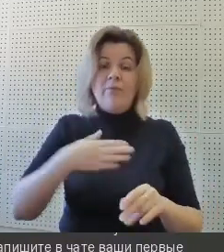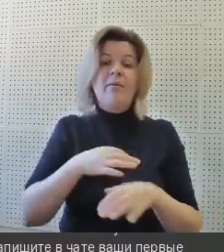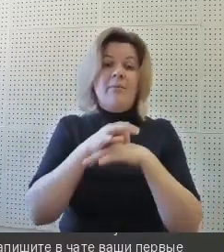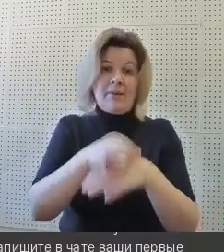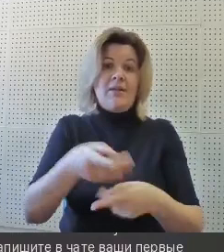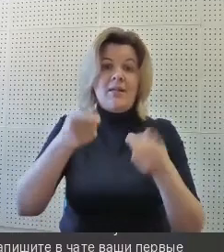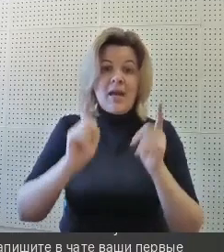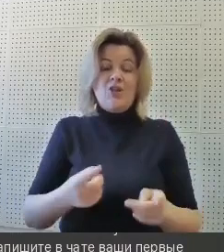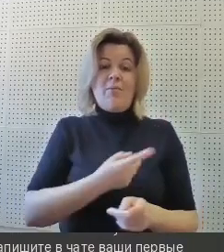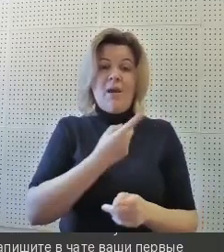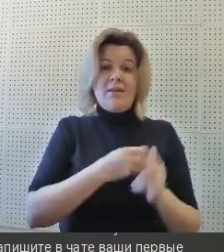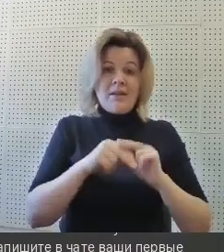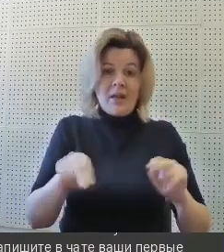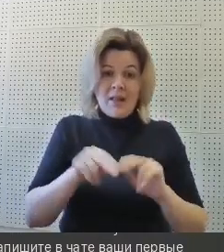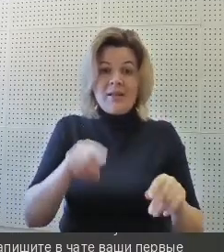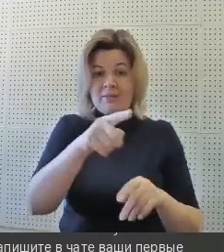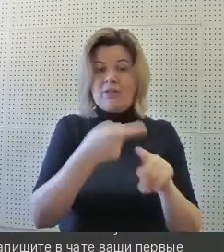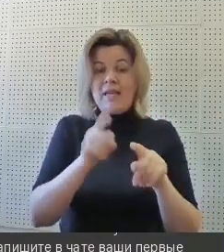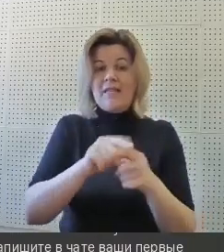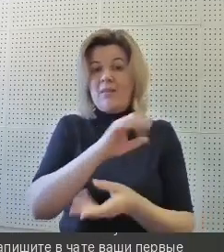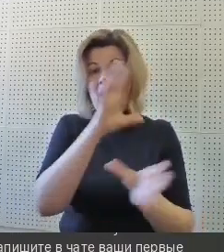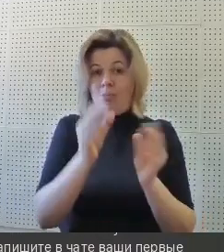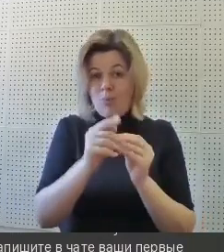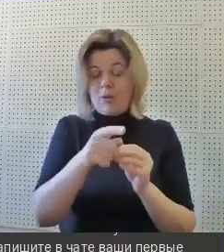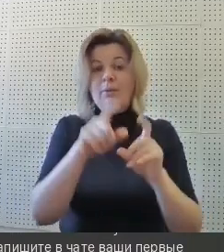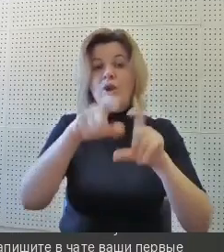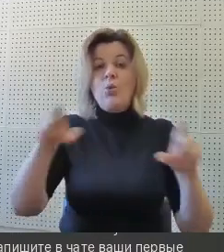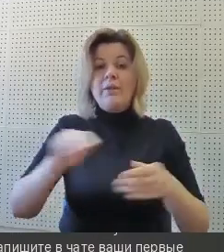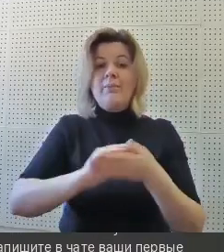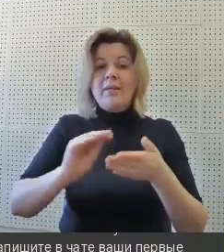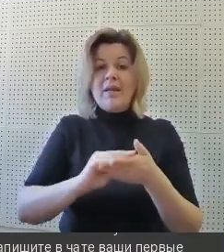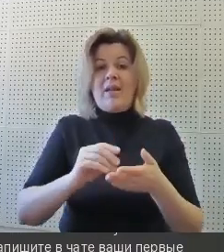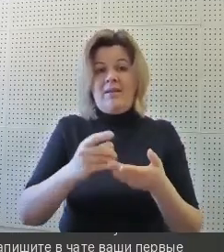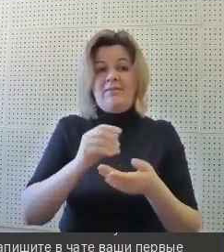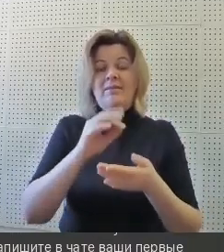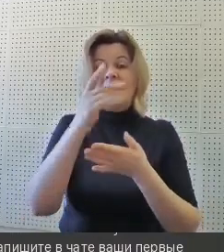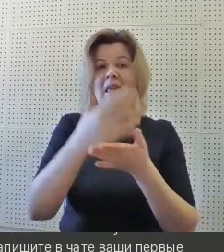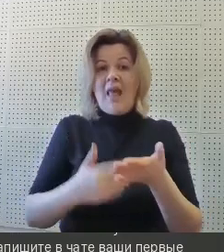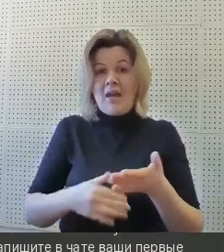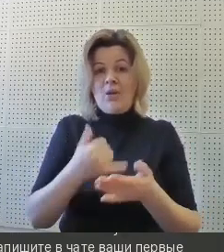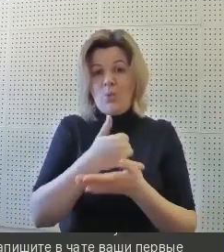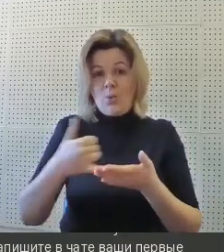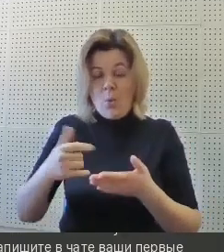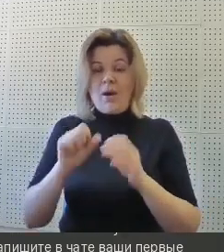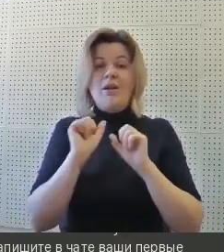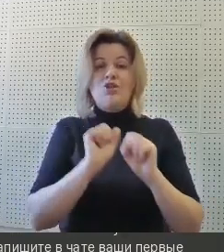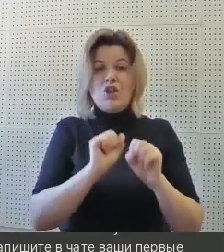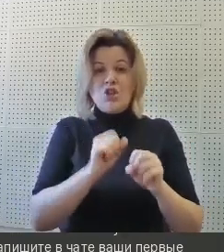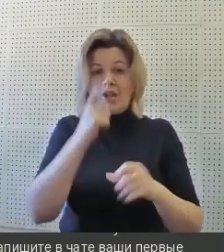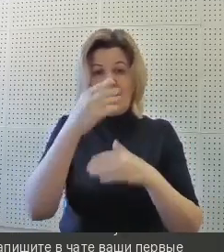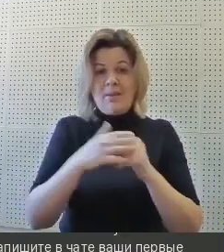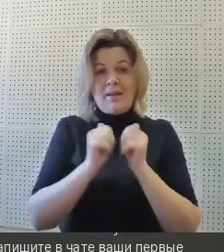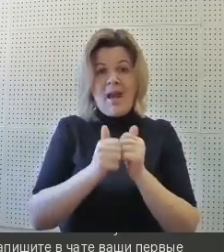натурально мастер-класс с этими наборами. Люди делали сценарии уроков, защищали их перед коллегами.